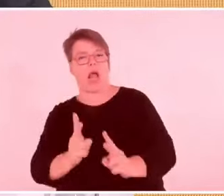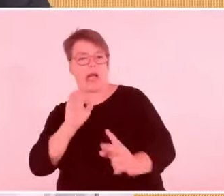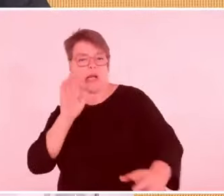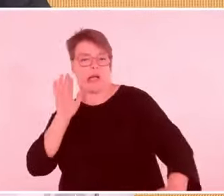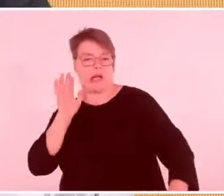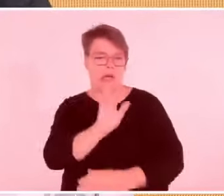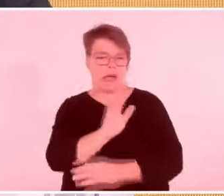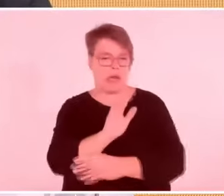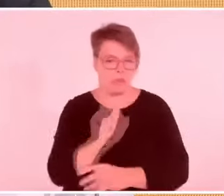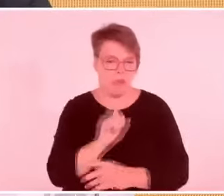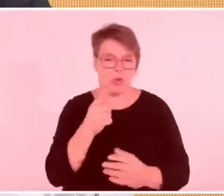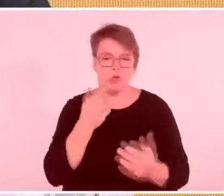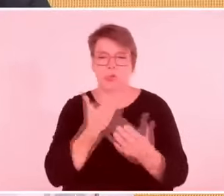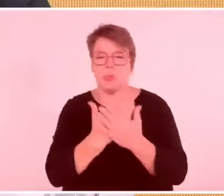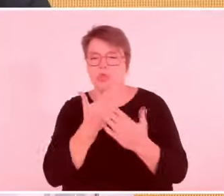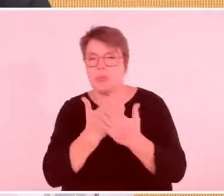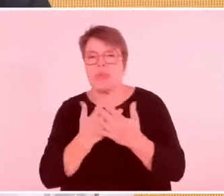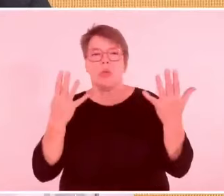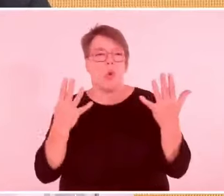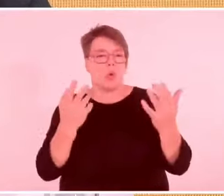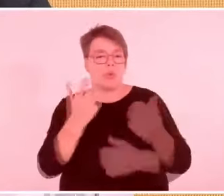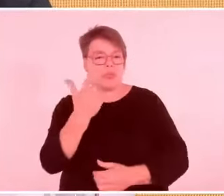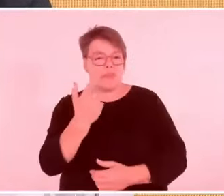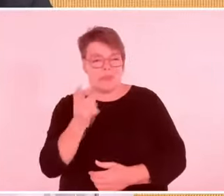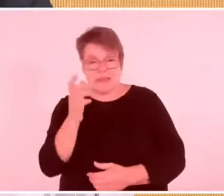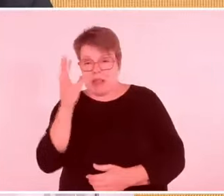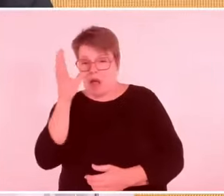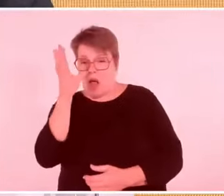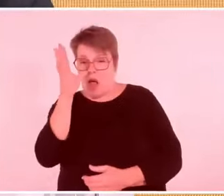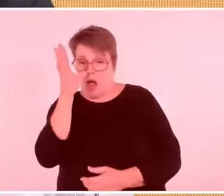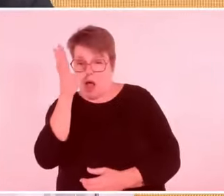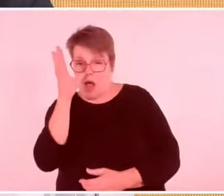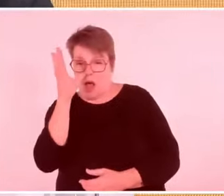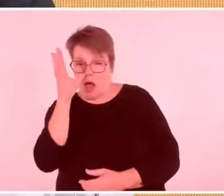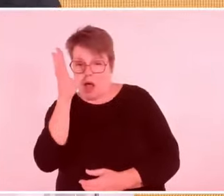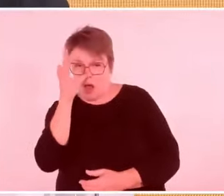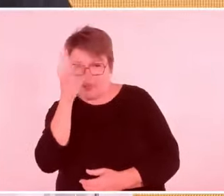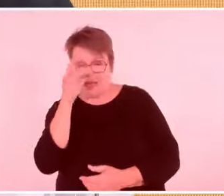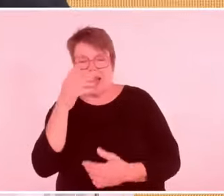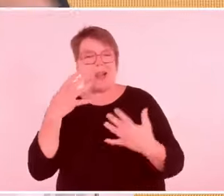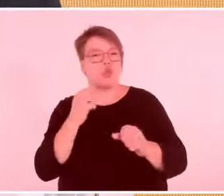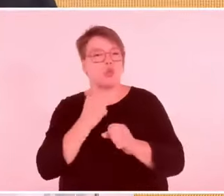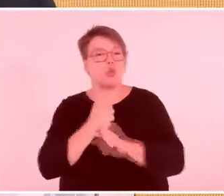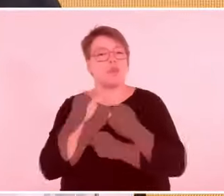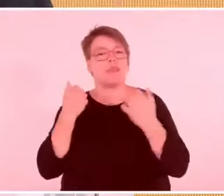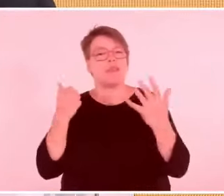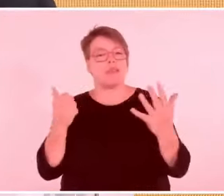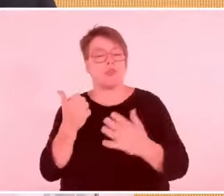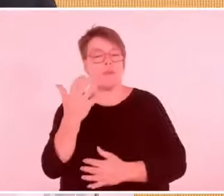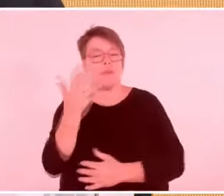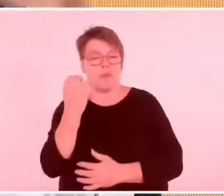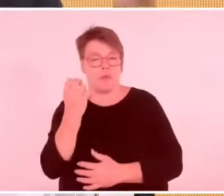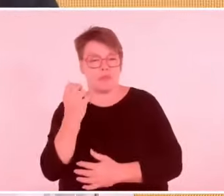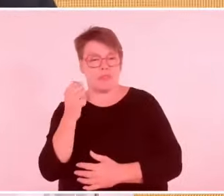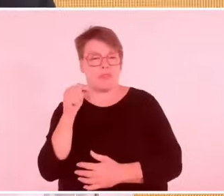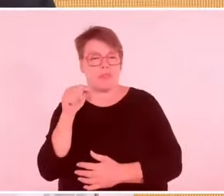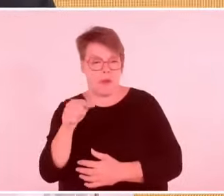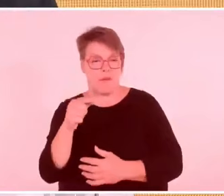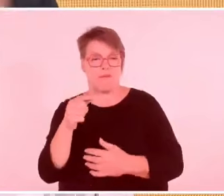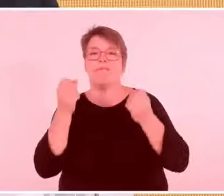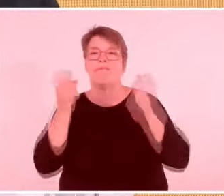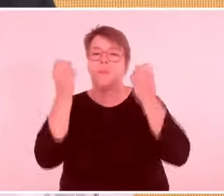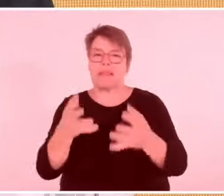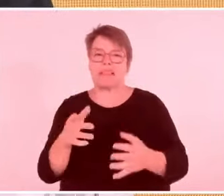in Gaza. Eine Gruppe von Palästinensern aus Gaza hatten die